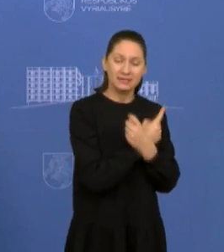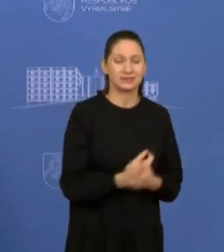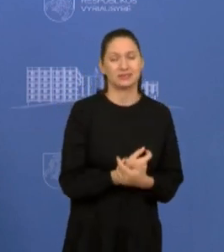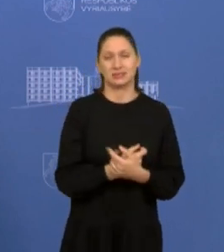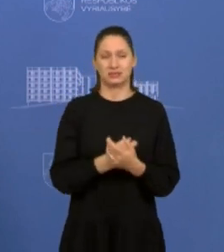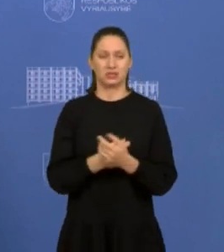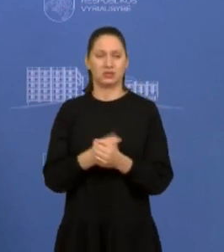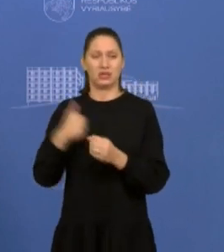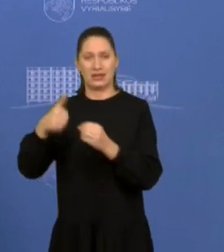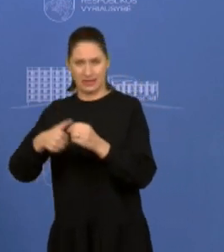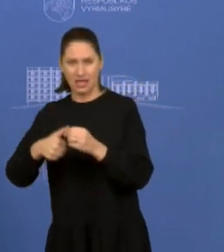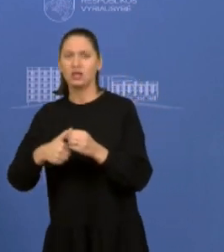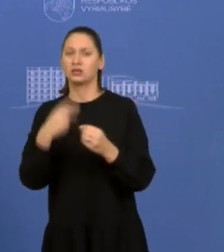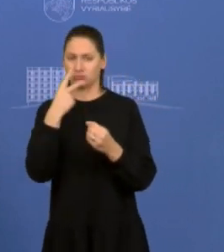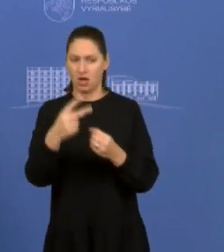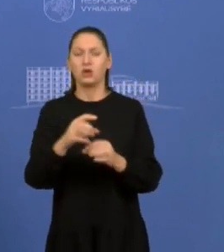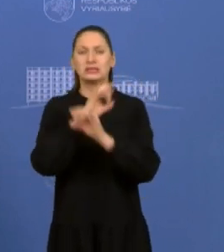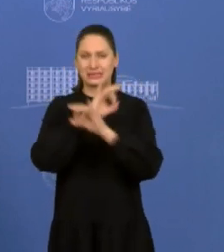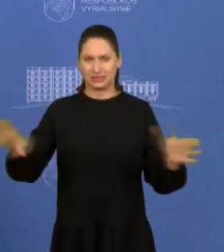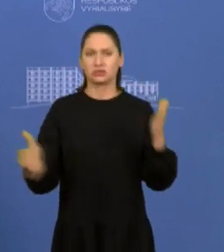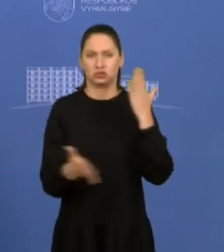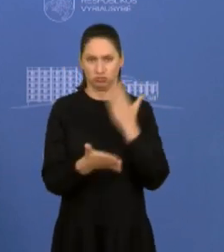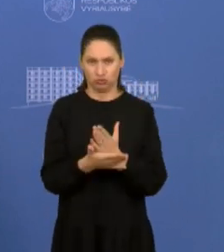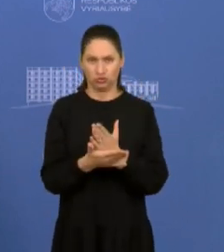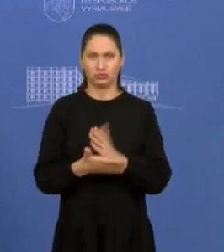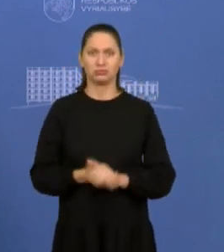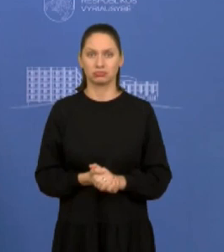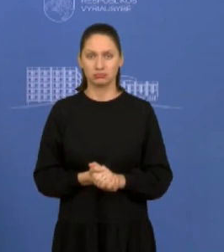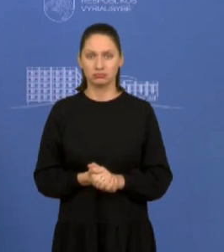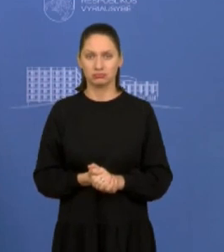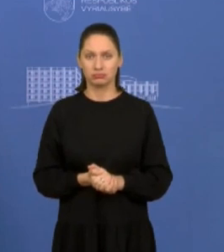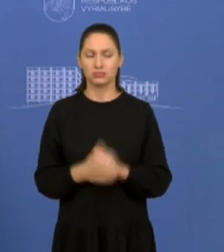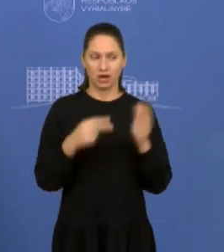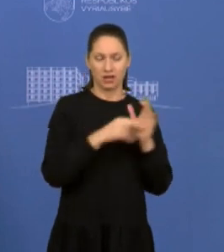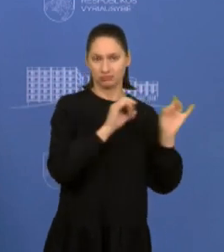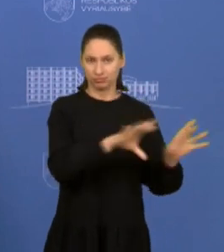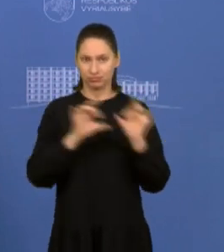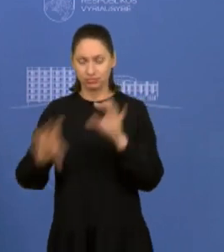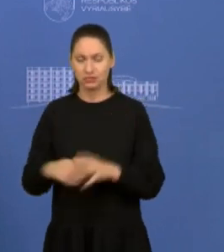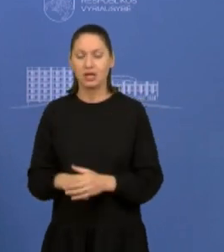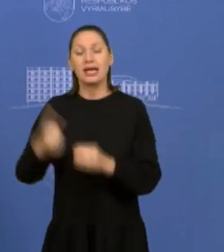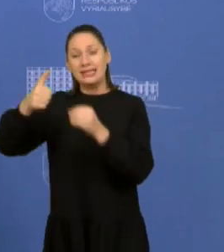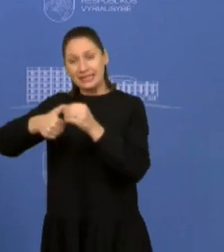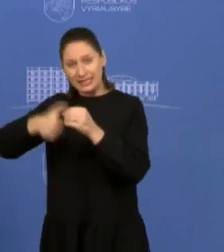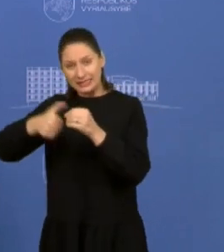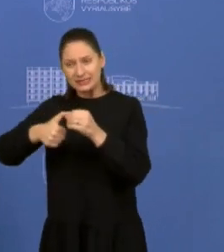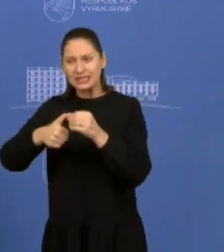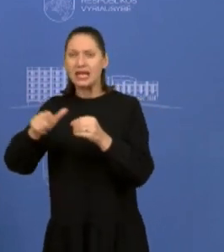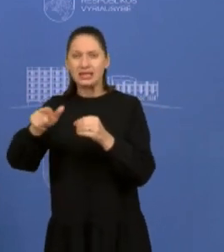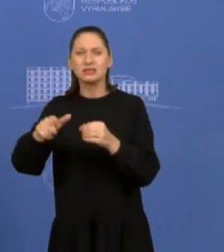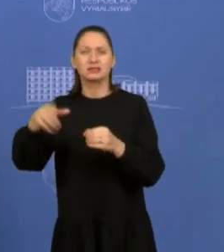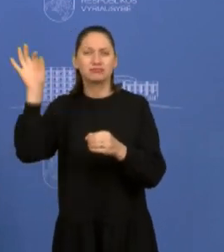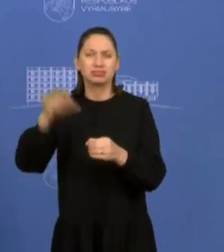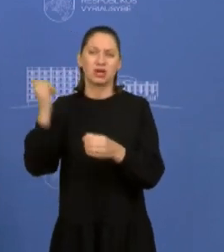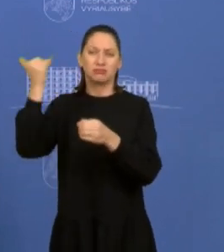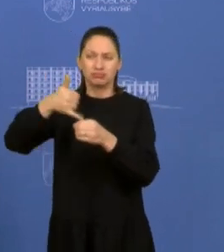akcizu ir dizelinių egzistuoja. Ir mes pildamiesi dizelinį kūrą į automobilius, naudodami